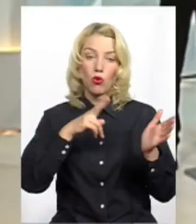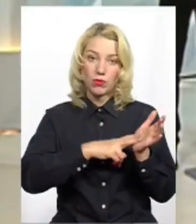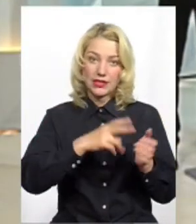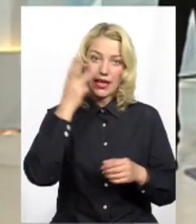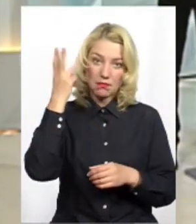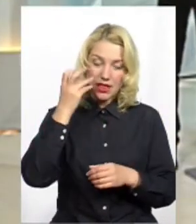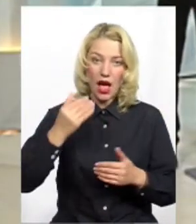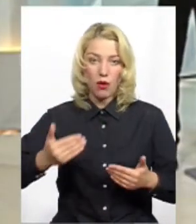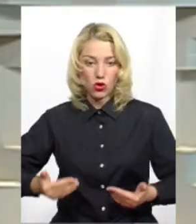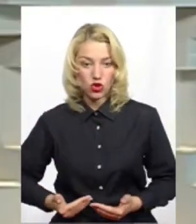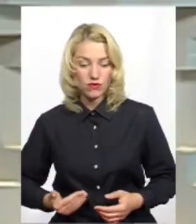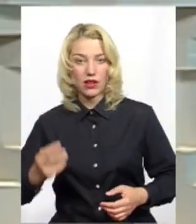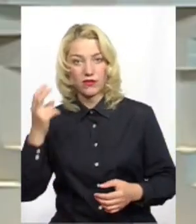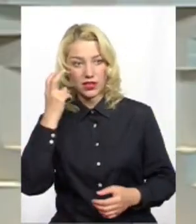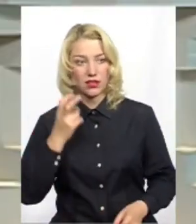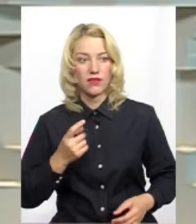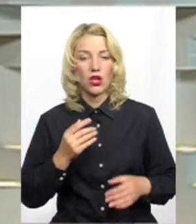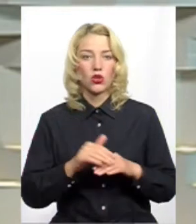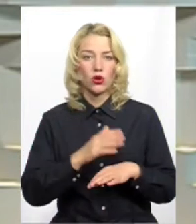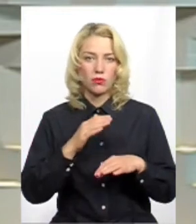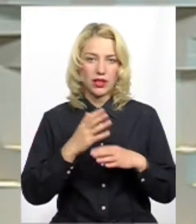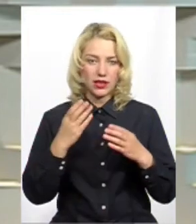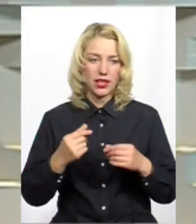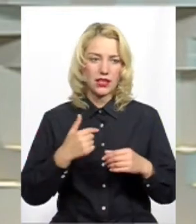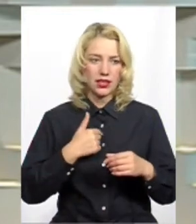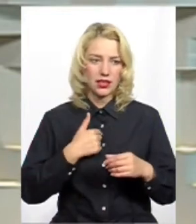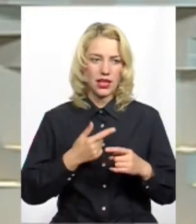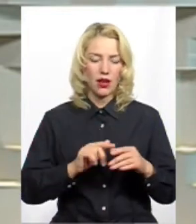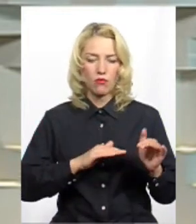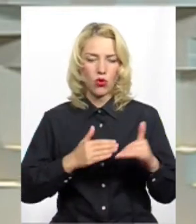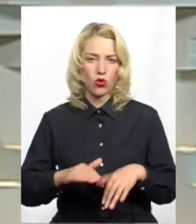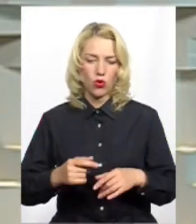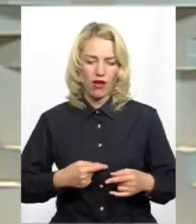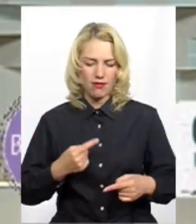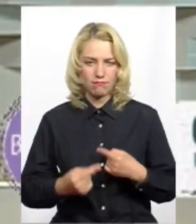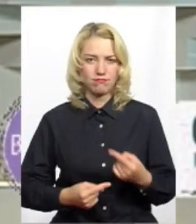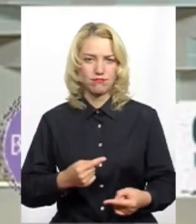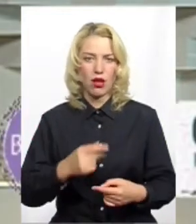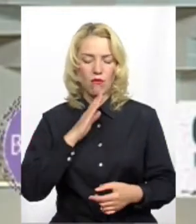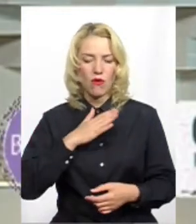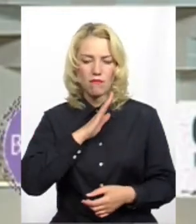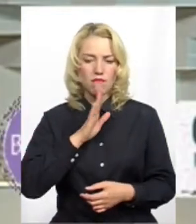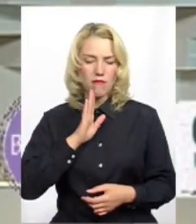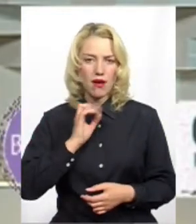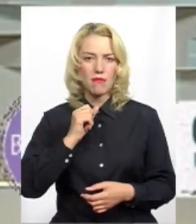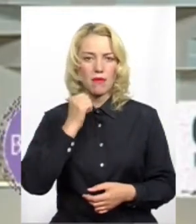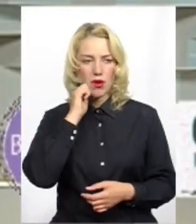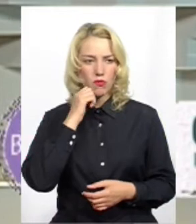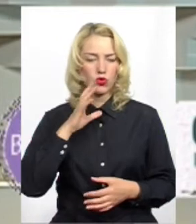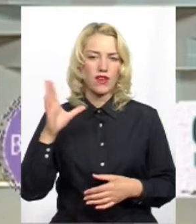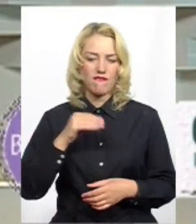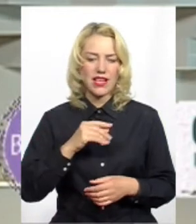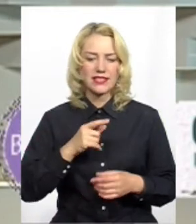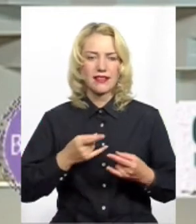Прошу, хвилина. Так, доброго дня. Я корінний подолянин. Моя мати, моя бабуся, весь мій рід походить родом з Хмельницької